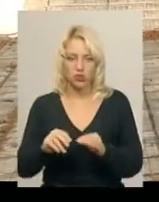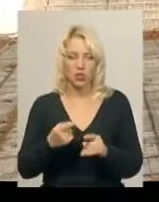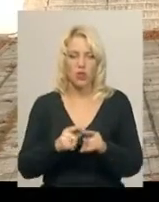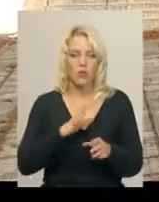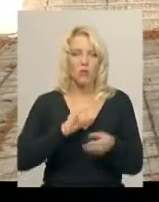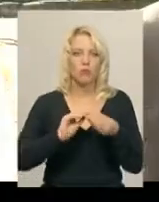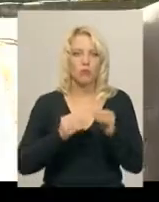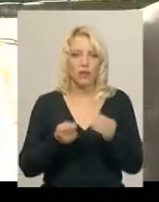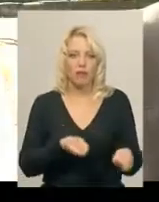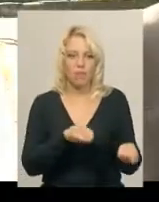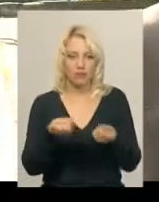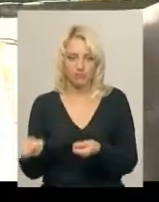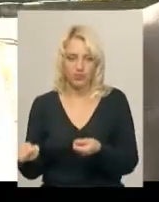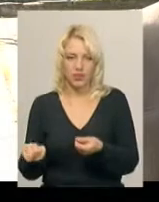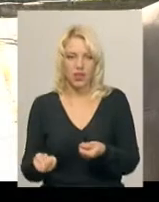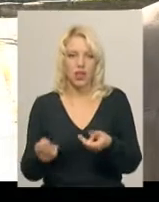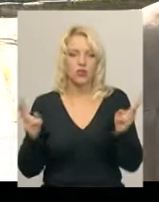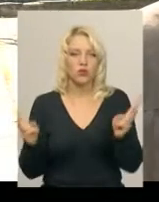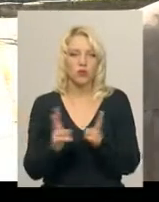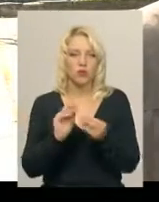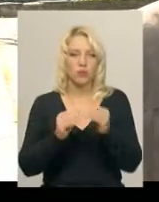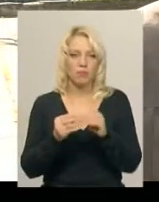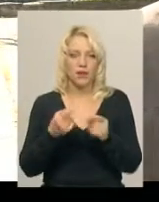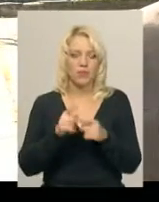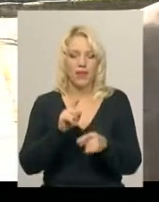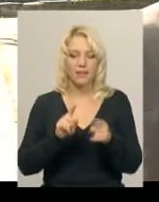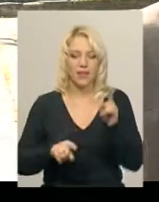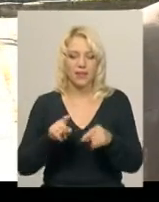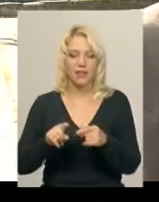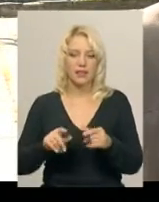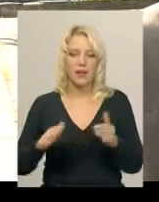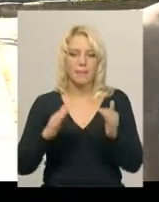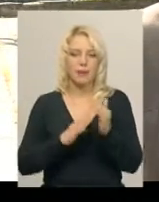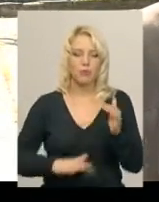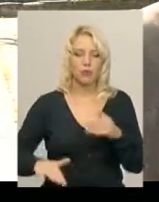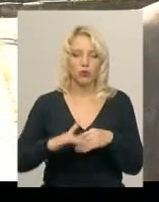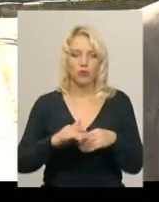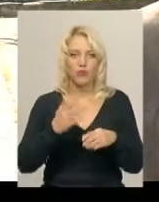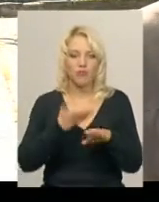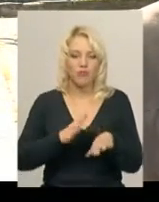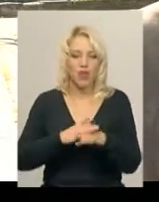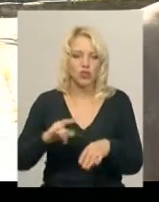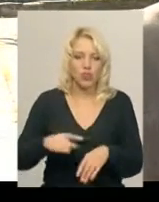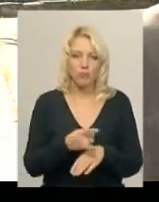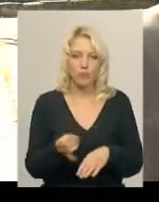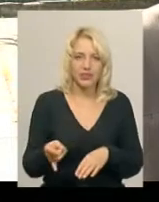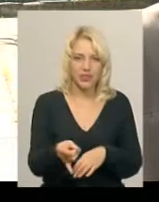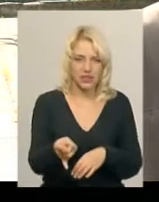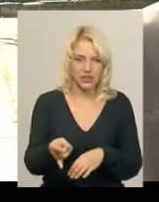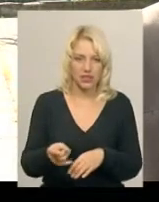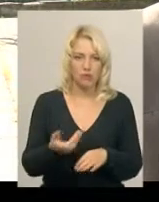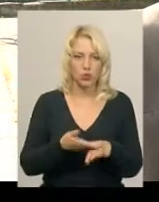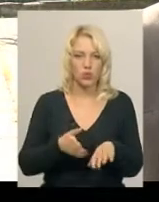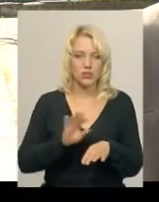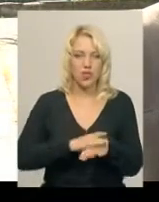місця їх встановлення. Насправді стикається з проблемами на деяких прибудинкових територіях, ускладнюється під'їзд, чим ускладнюється і встановлення,